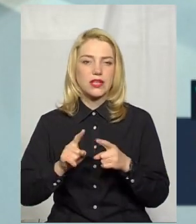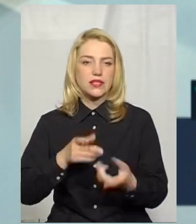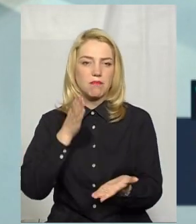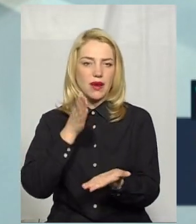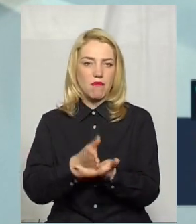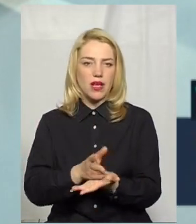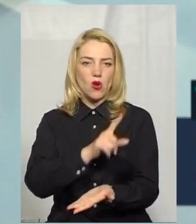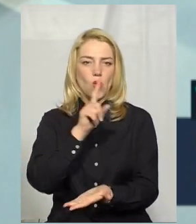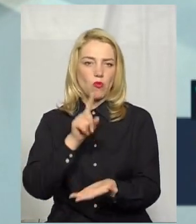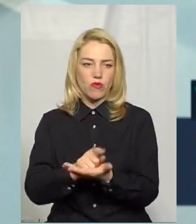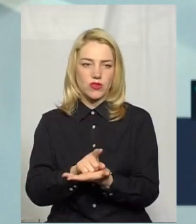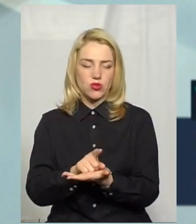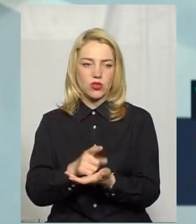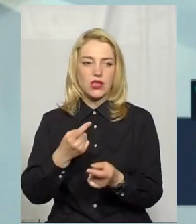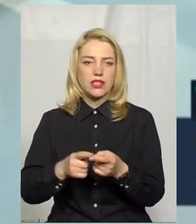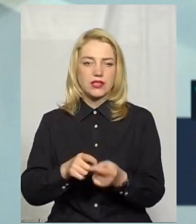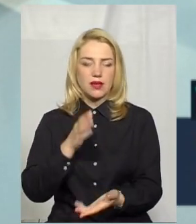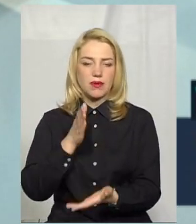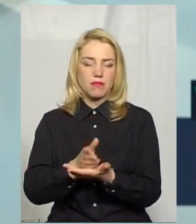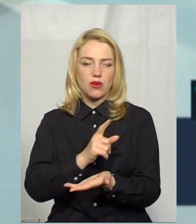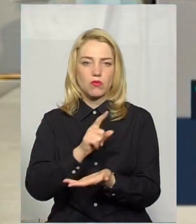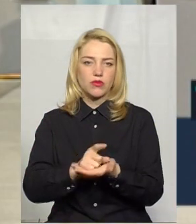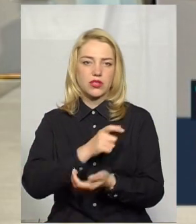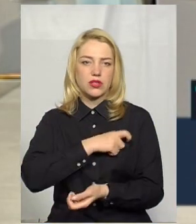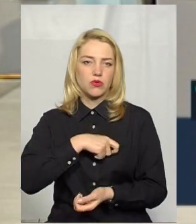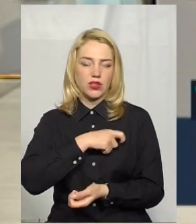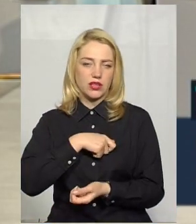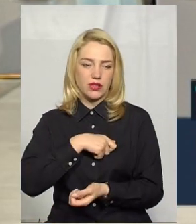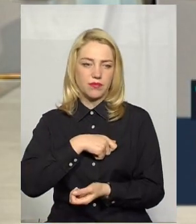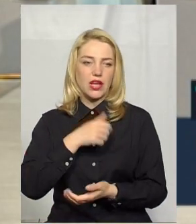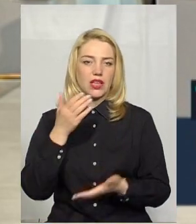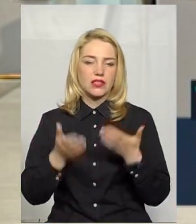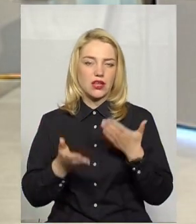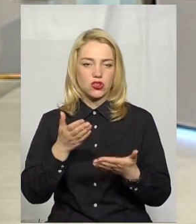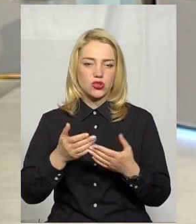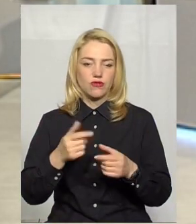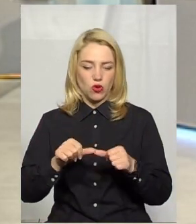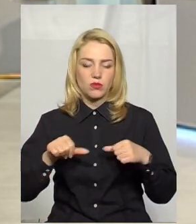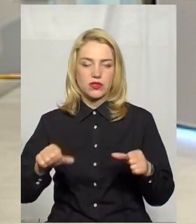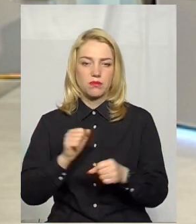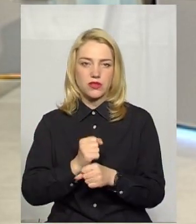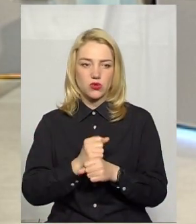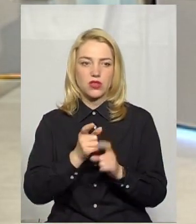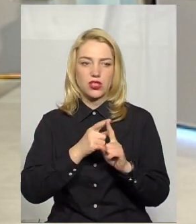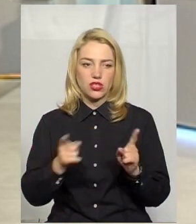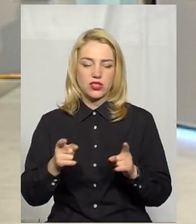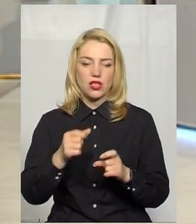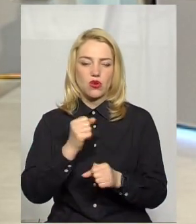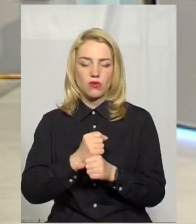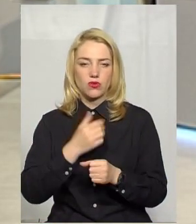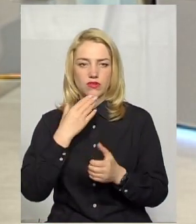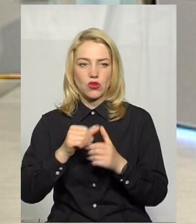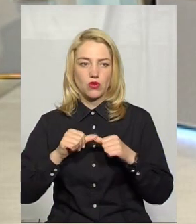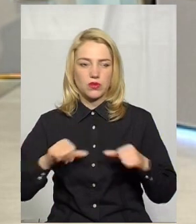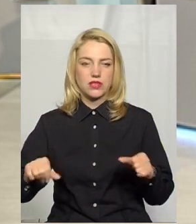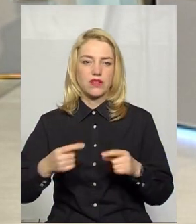Я перечитав ще раз закон Це є прямий обов'язок депутата, робота в постійних комісіях І якщо він, наприклад, працює, то він на час роботи в своїх комісіях